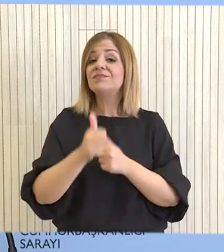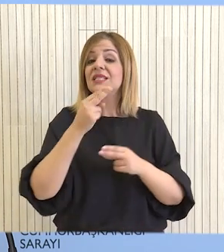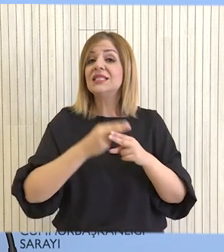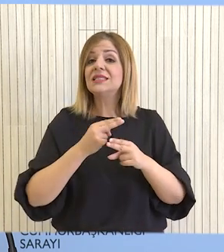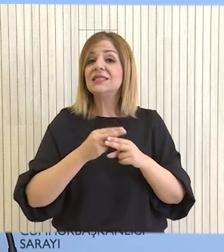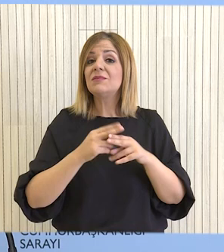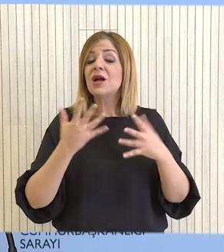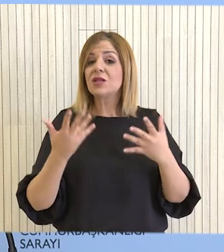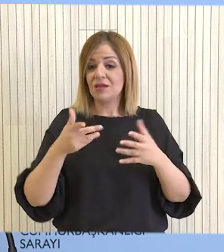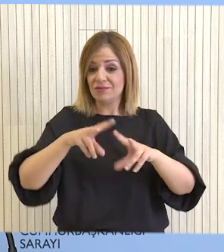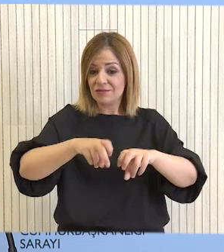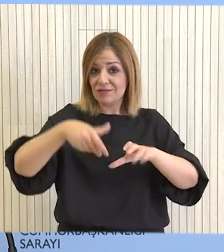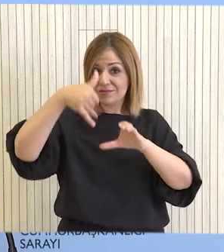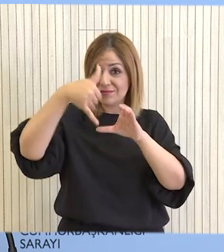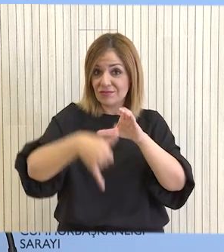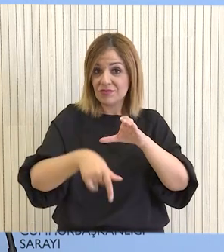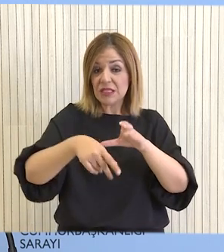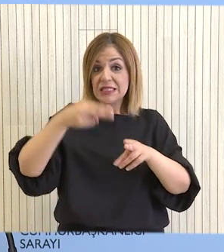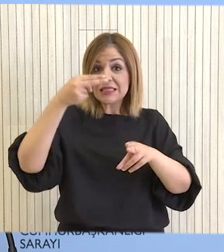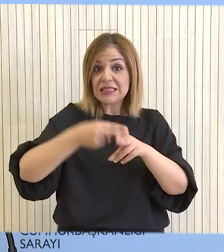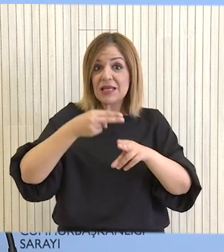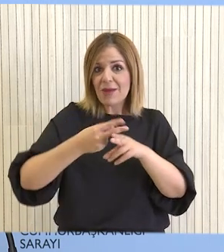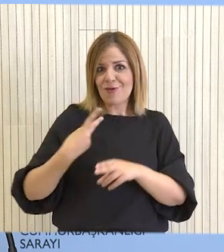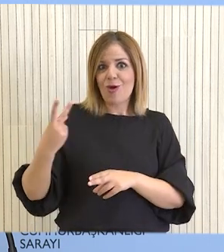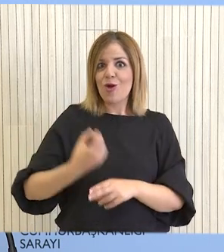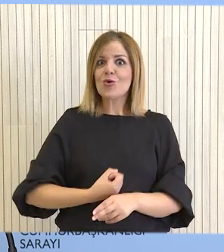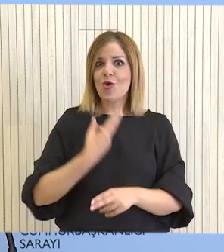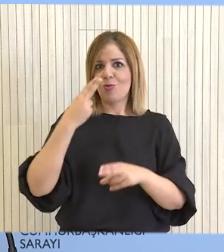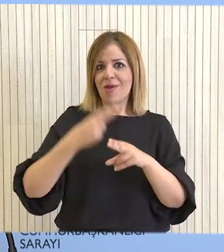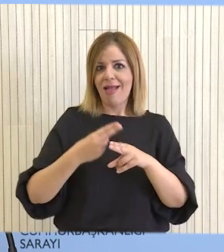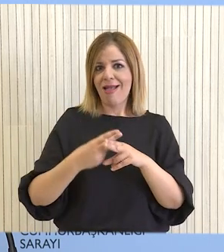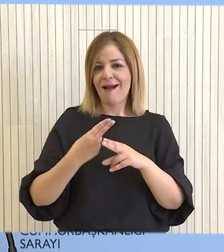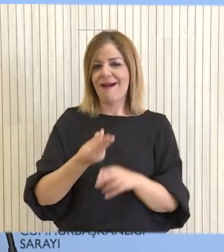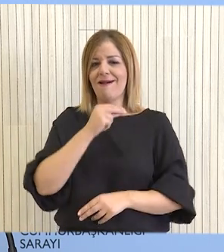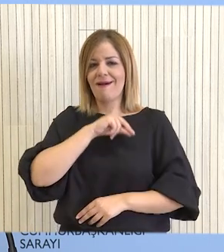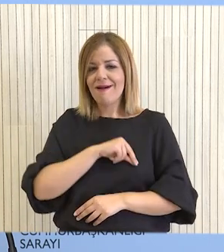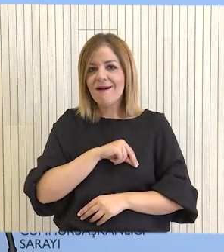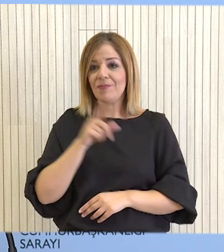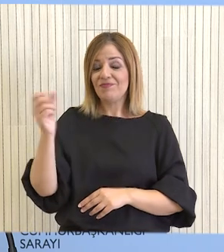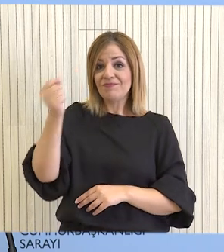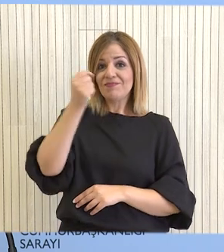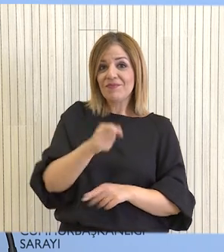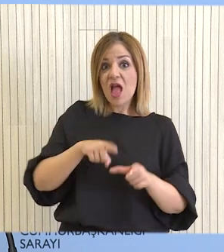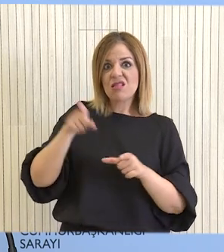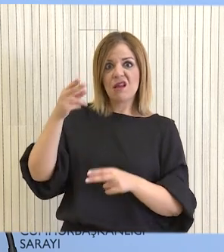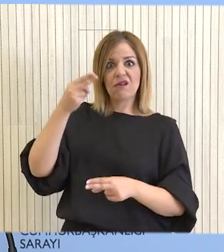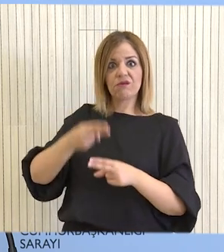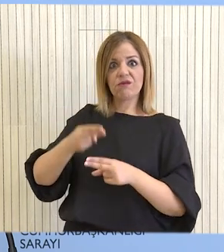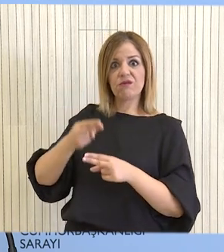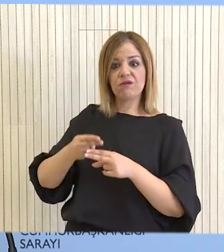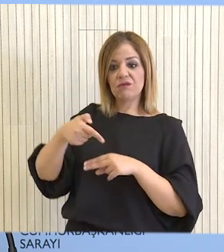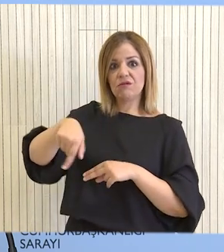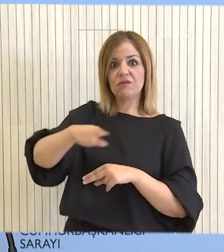το κοίτασμα είναι σημαντικό τόσο για την εταιρεία όσο και για την Κυπριακή Δημοκρατία ασφαλώς και η παρουσία μιας εταιρείας όπως είναι η Σεύβρον στην